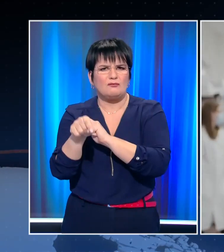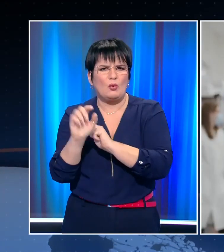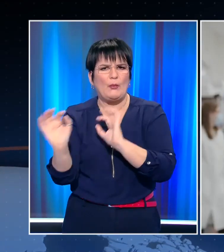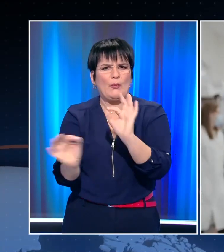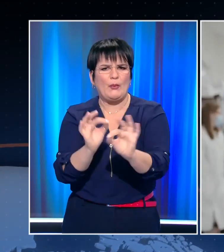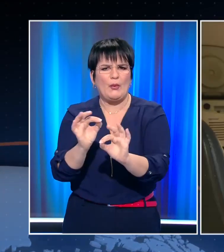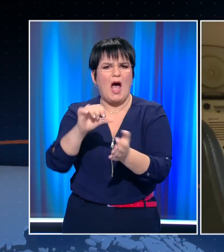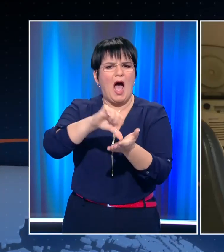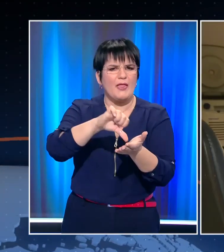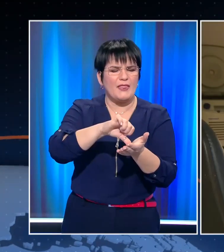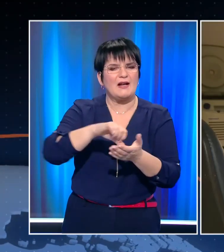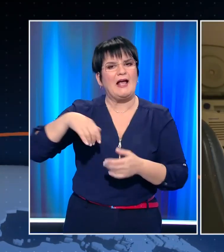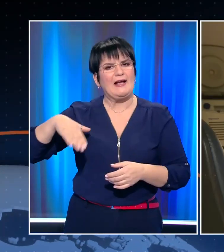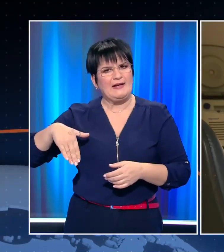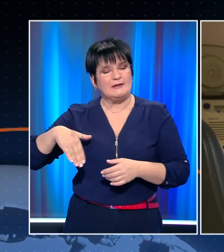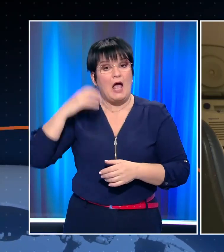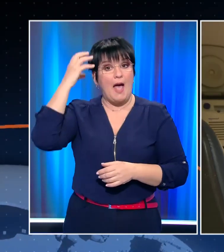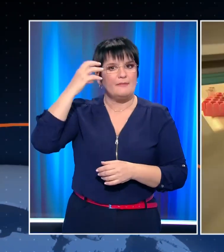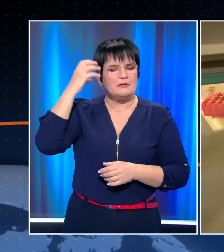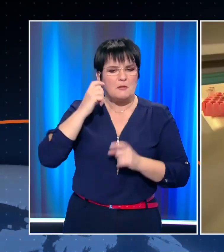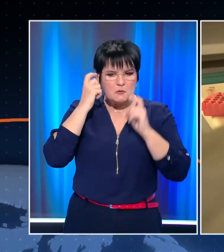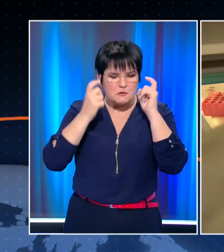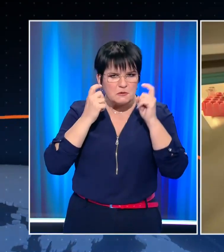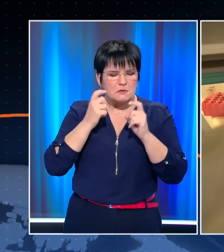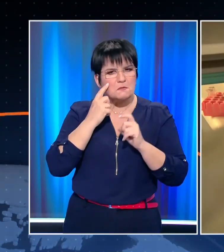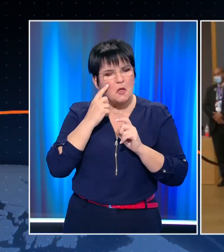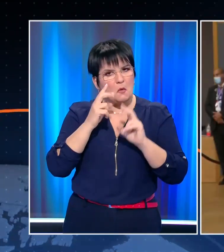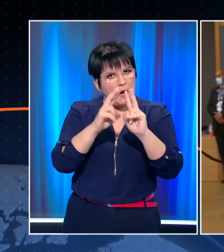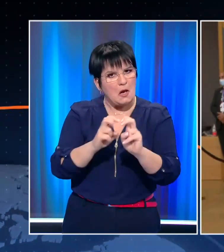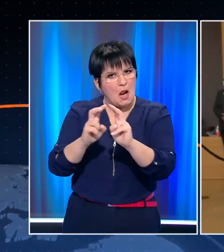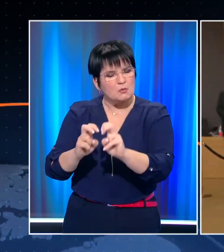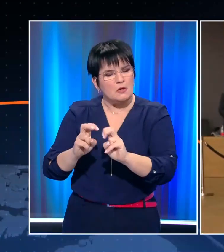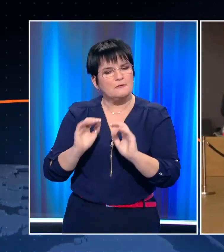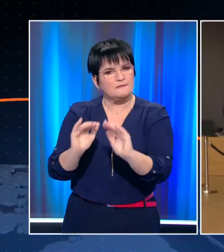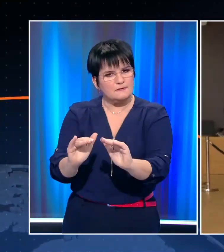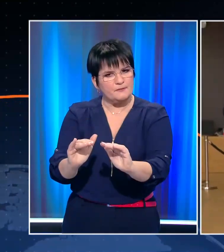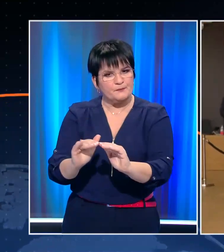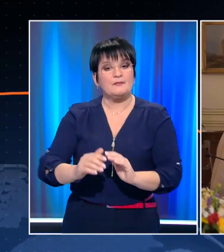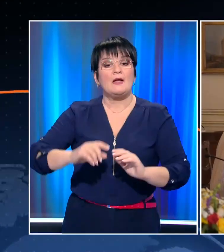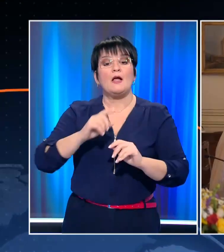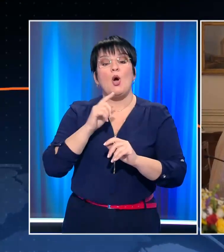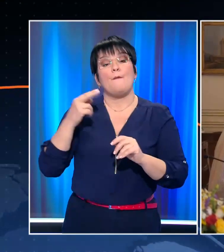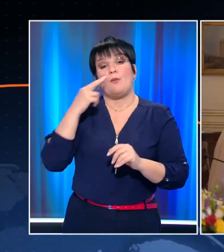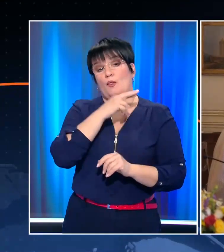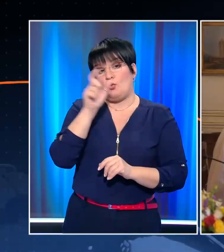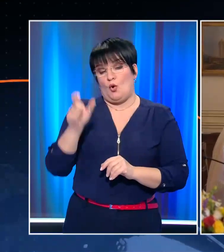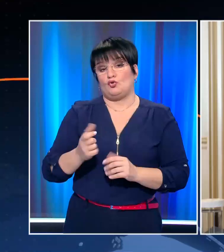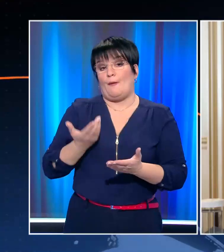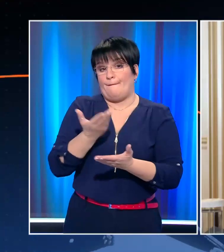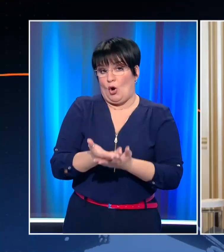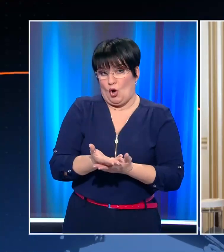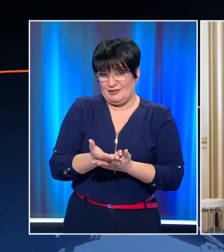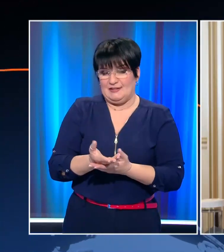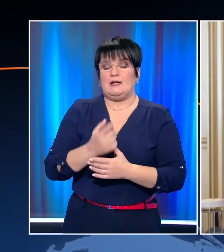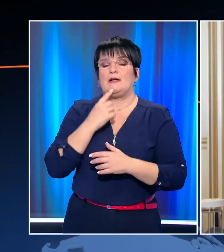συγκεκριμένα στην Αττική και την Κρήτη με τους επιστήμονες να μελετούν και άλλα δείγματα. Το θέμα του ψηφιακού πιστοποιητικού που πρότεινε ο Κυριάκος Μητσοτάκης θα